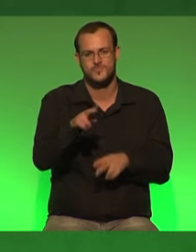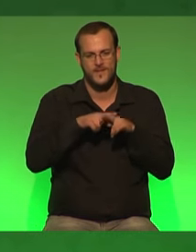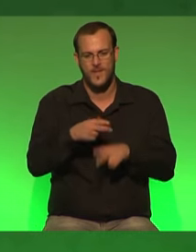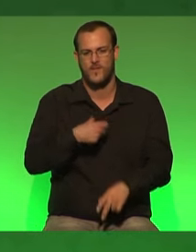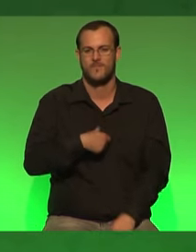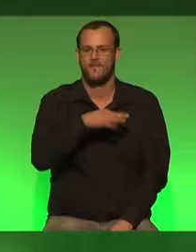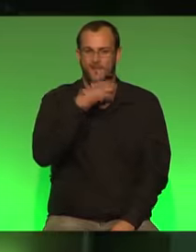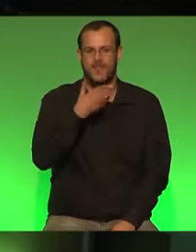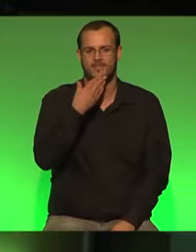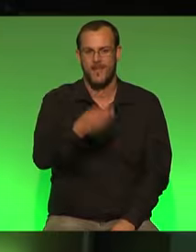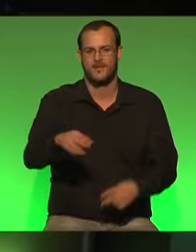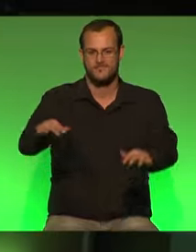aufmerksamkeit